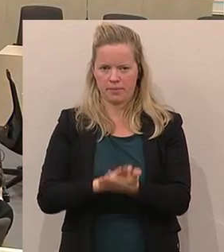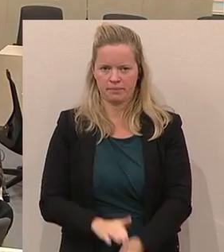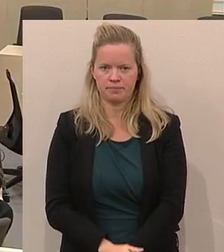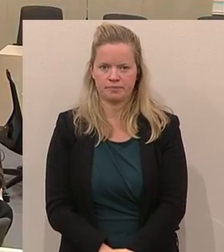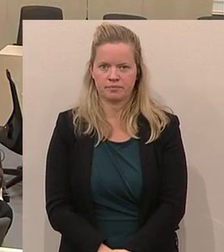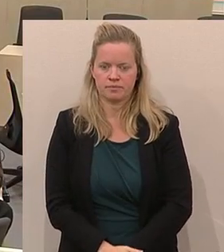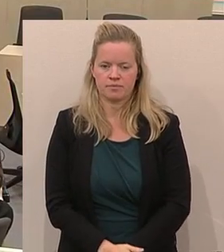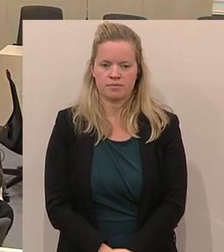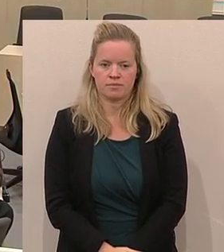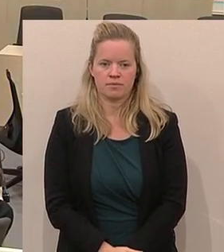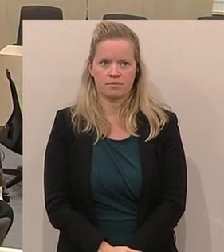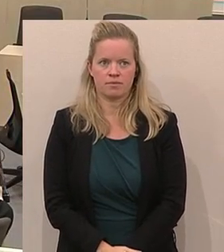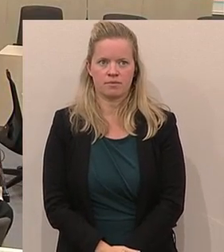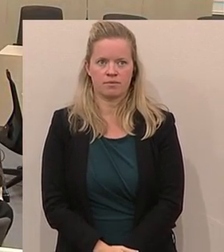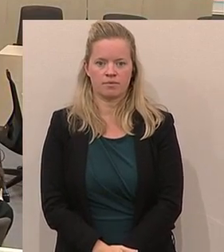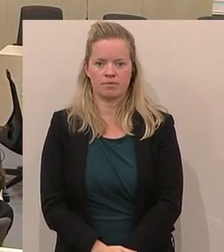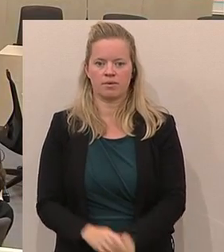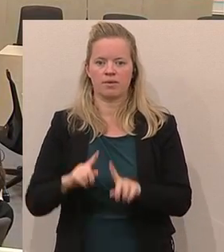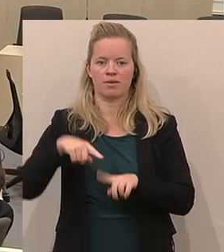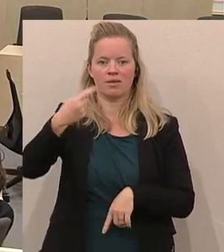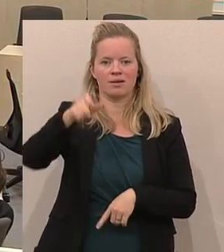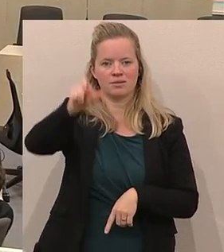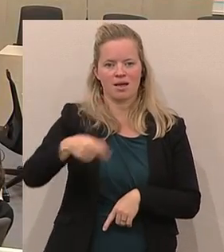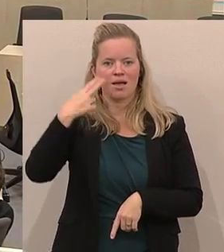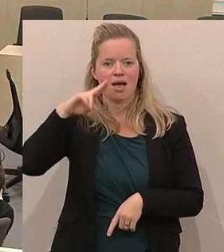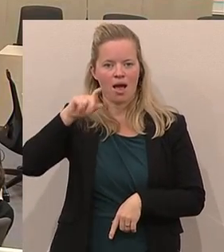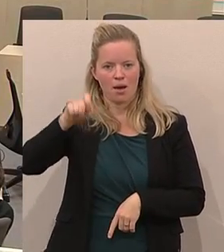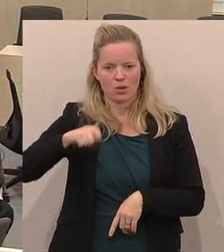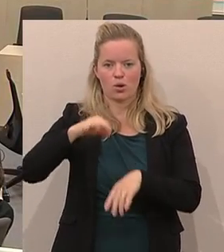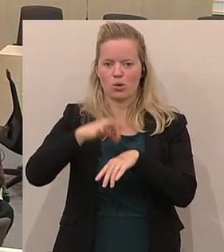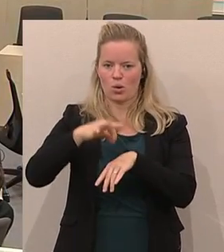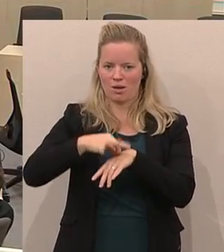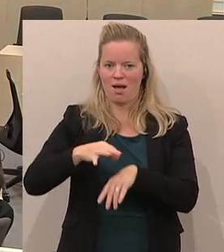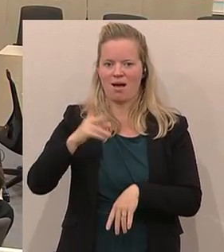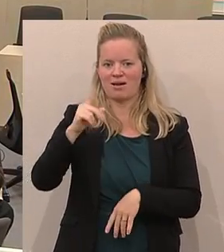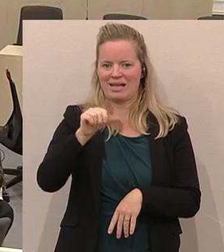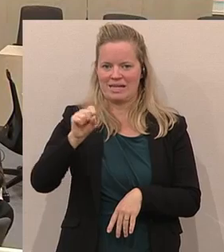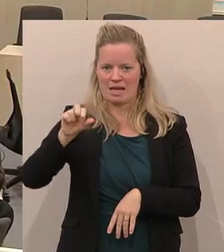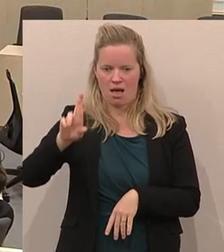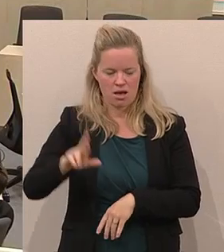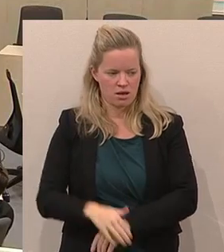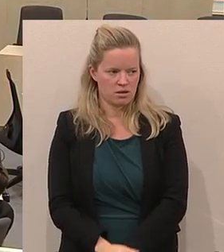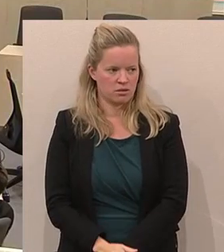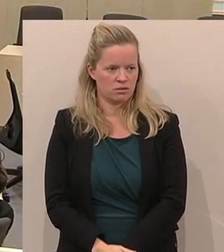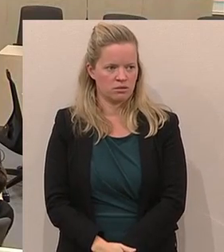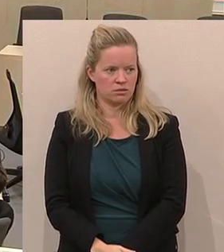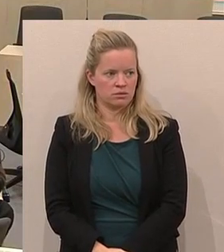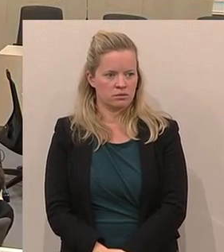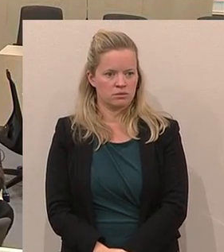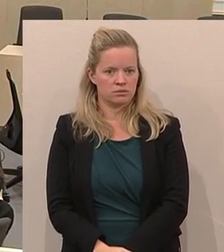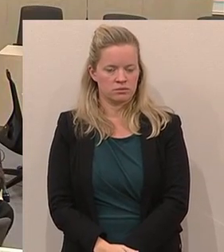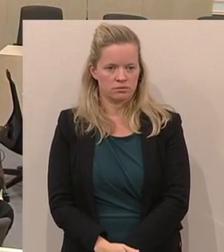Auch Axel Kassecker von den Freiheitlichen, der als nächstes ans Pult tritt, wird gegen die Einbindung